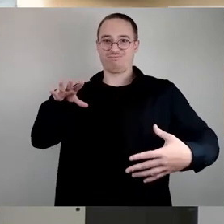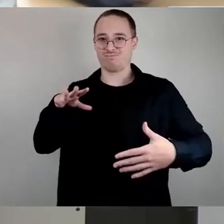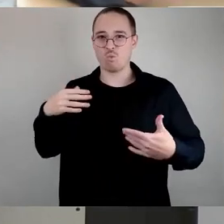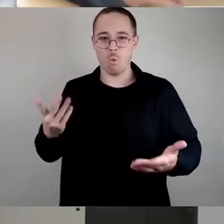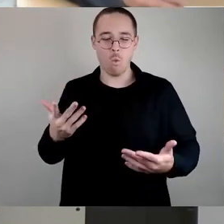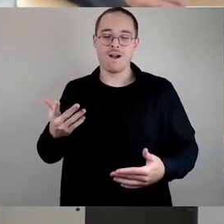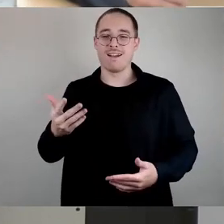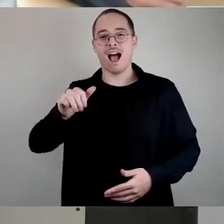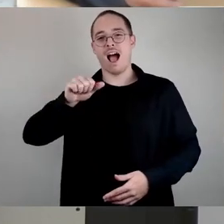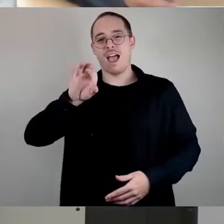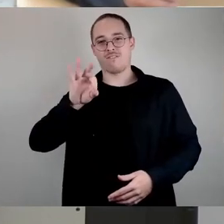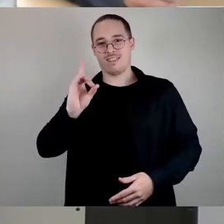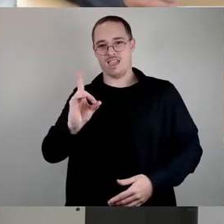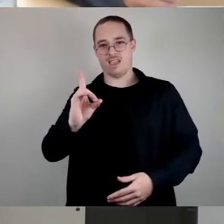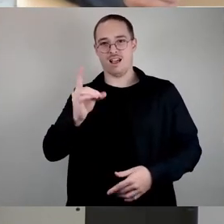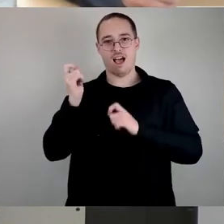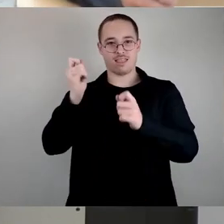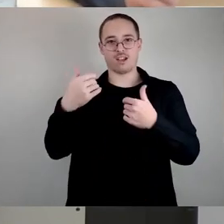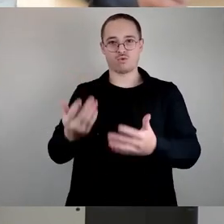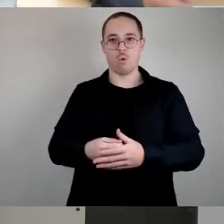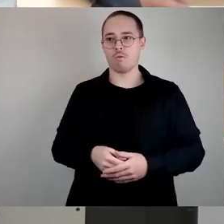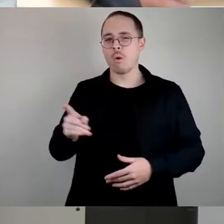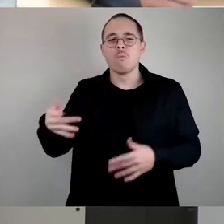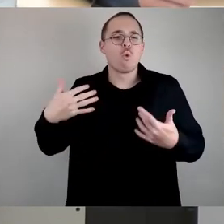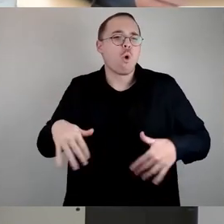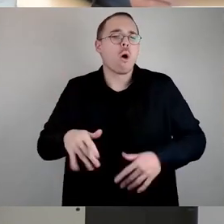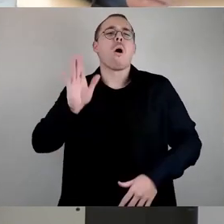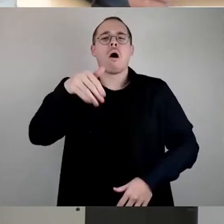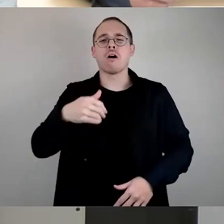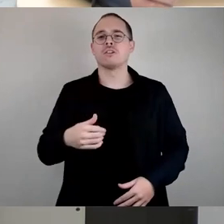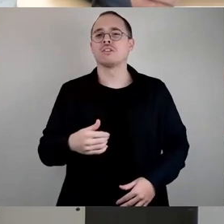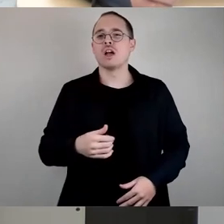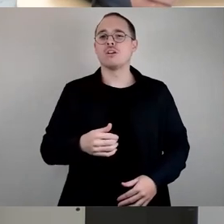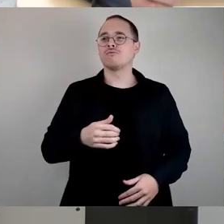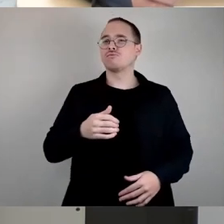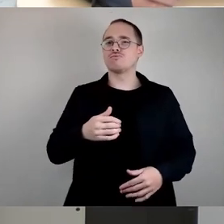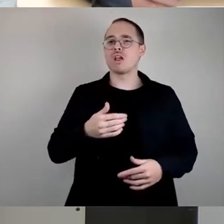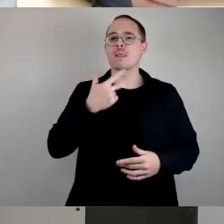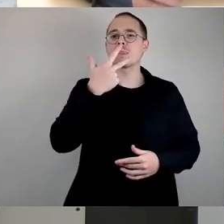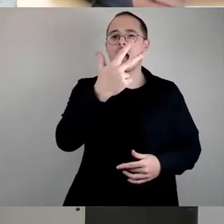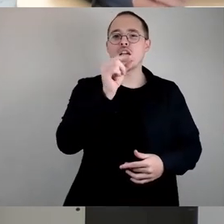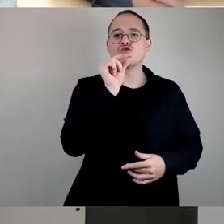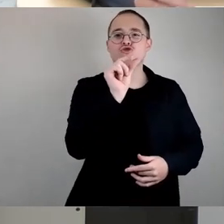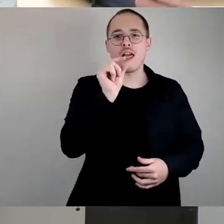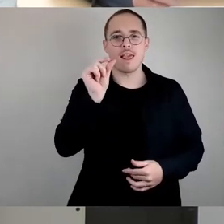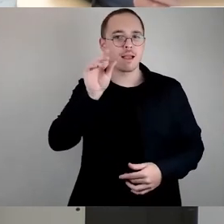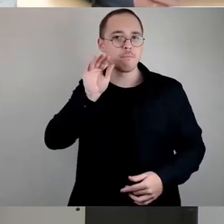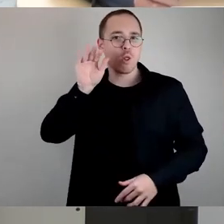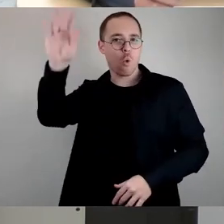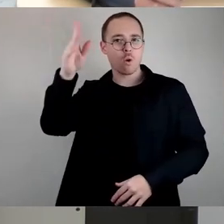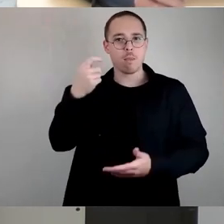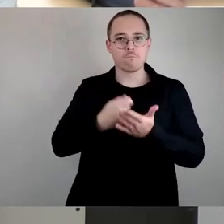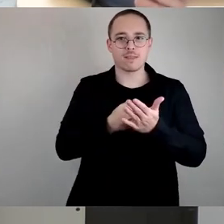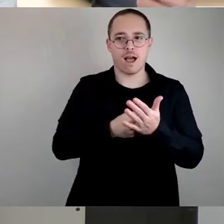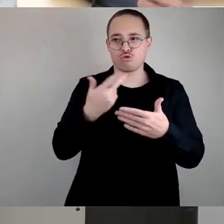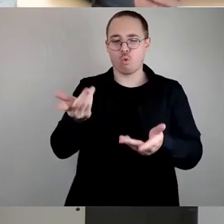Ihrem Antrag an den dreistelligen Millionenbetrag ran, den Sie hier mal so eben in den neuen Haushalt schreiben wollen. Auch das ist